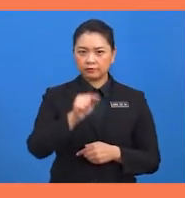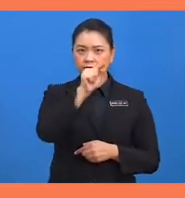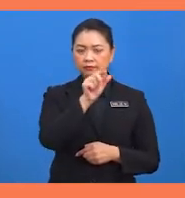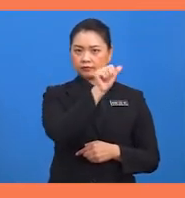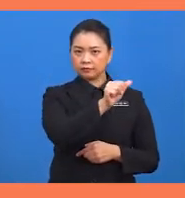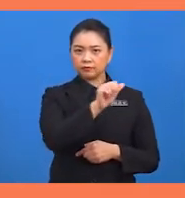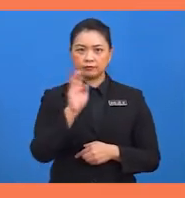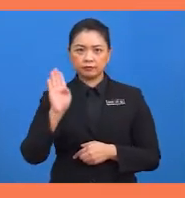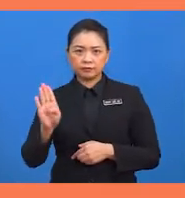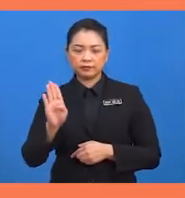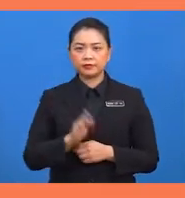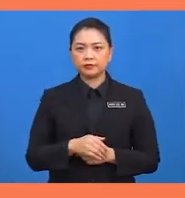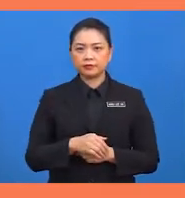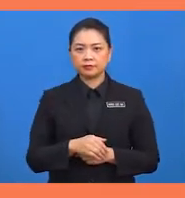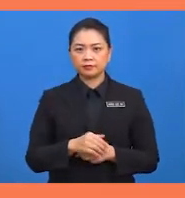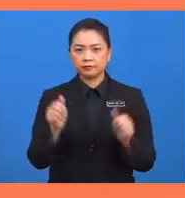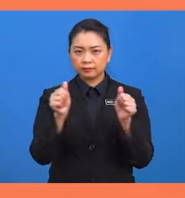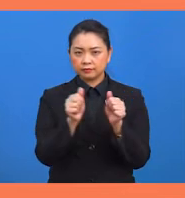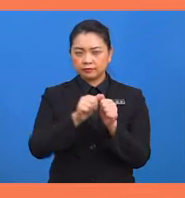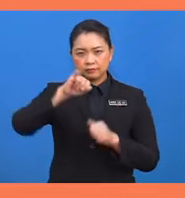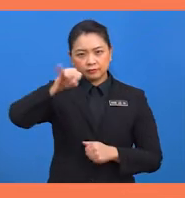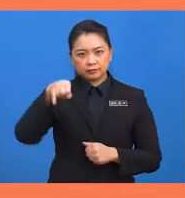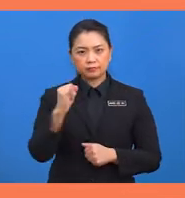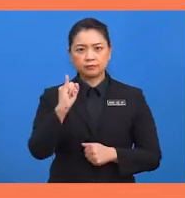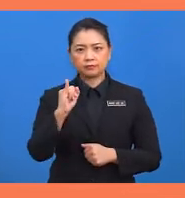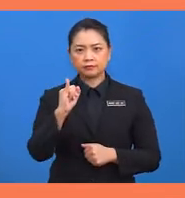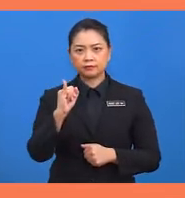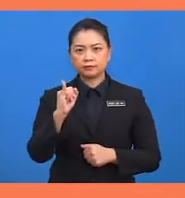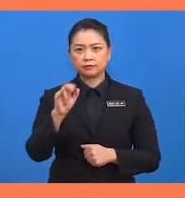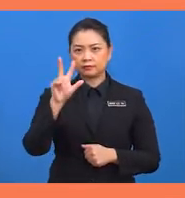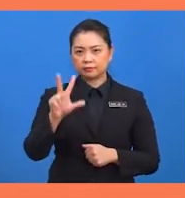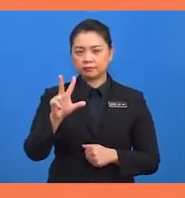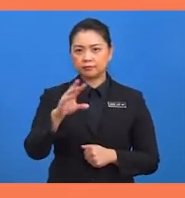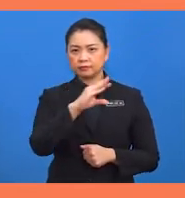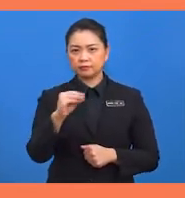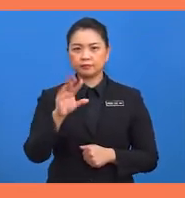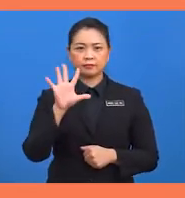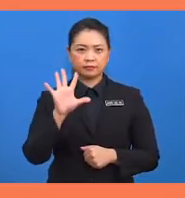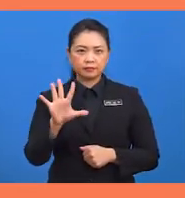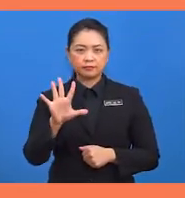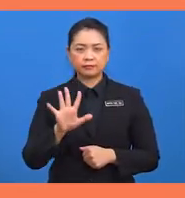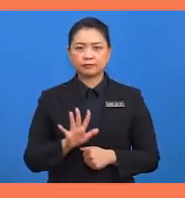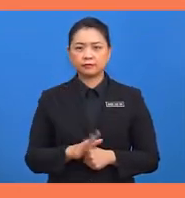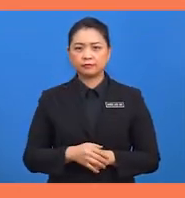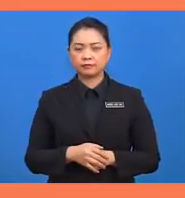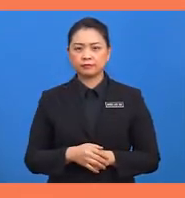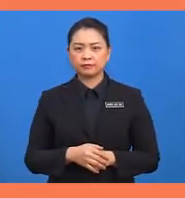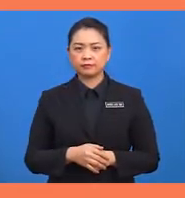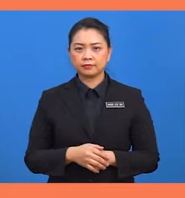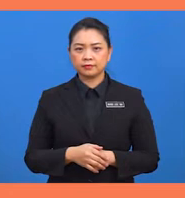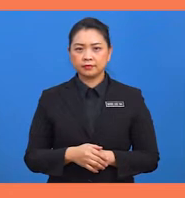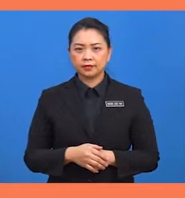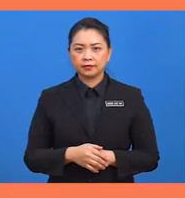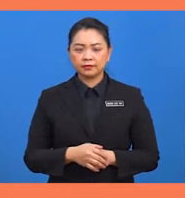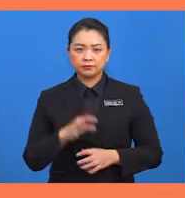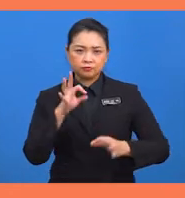di A dan B dengan jejari berukuran 3 sentimeter dan 5 sentimeter masing